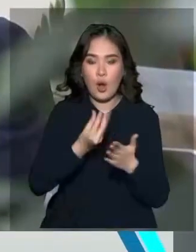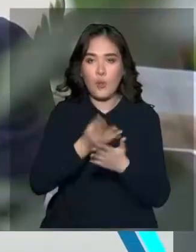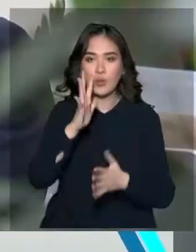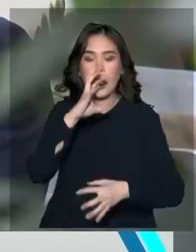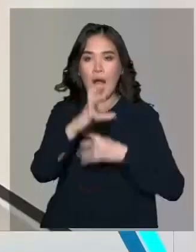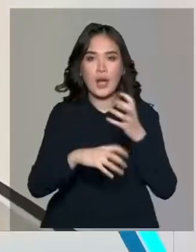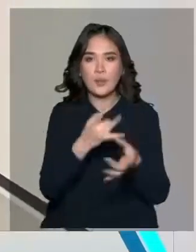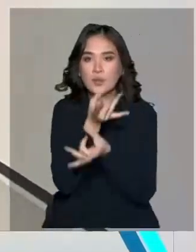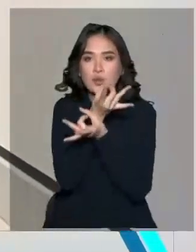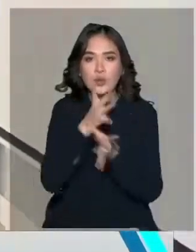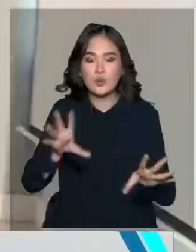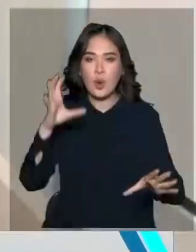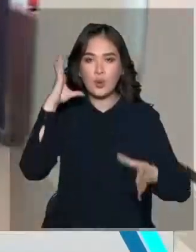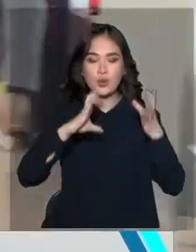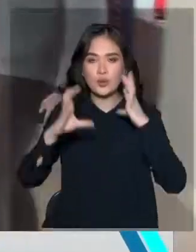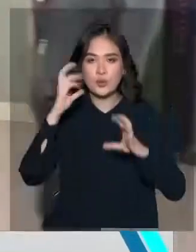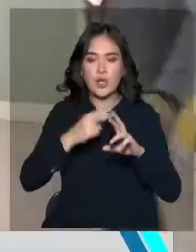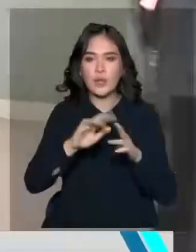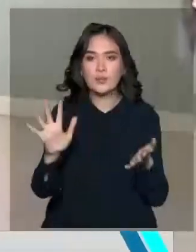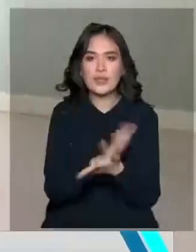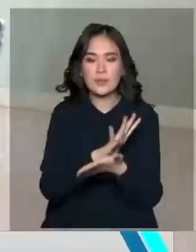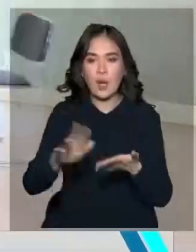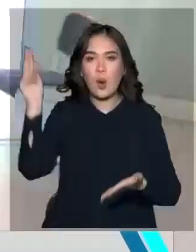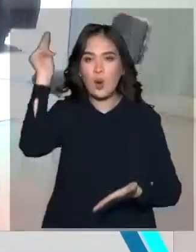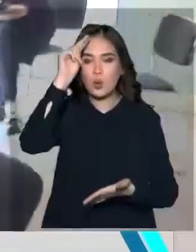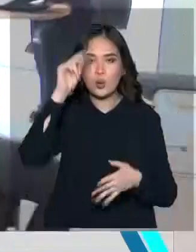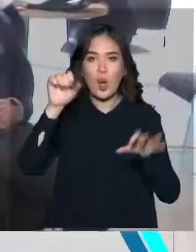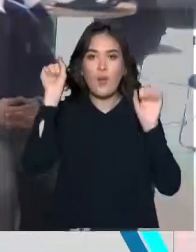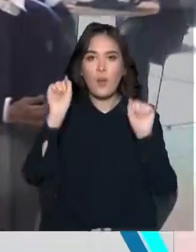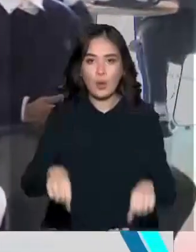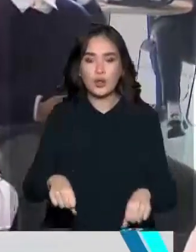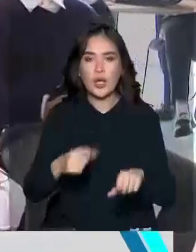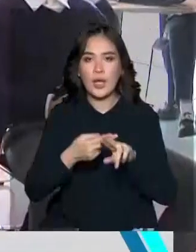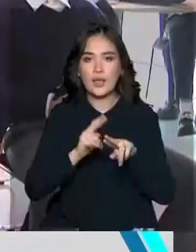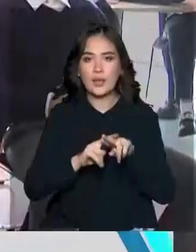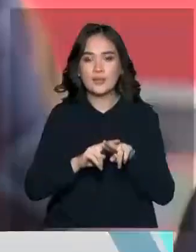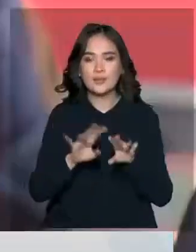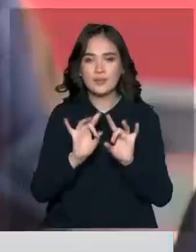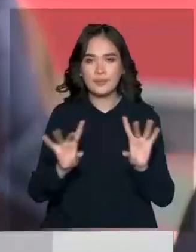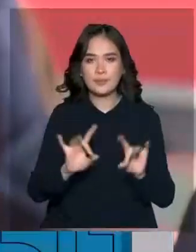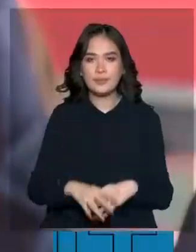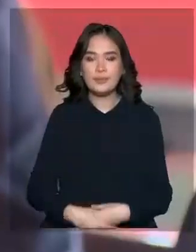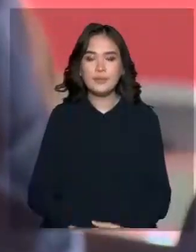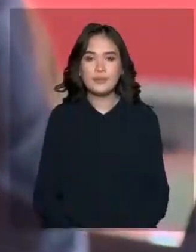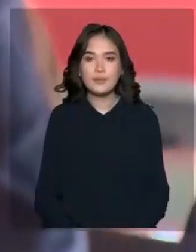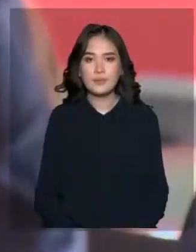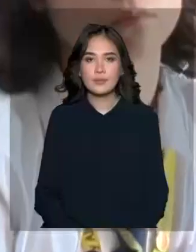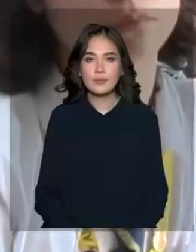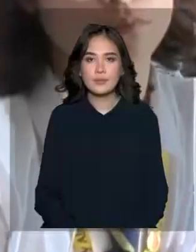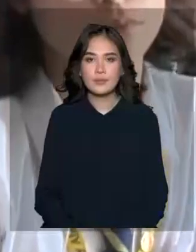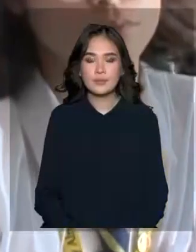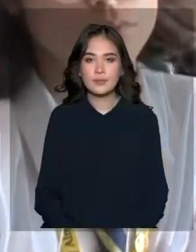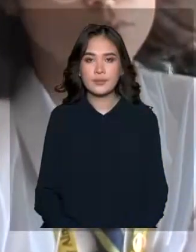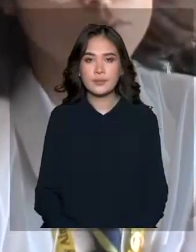әлемнің кезгелген озы университетінде тегін білім ауынна мүмкіндік береді. Айман Қаймұлдина жолдыз қайрат, жібек жолы